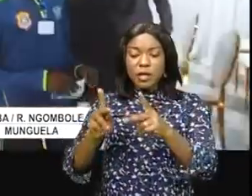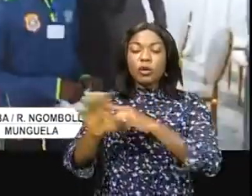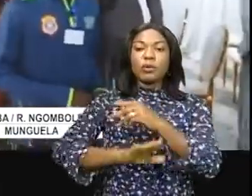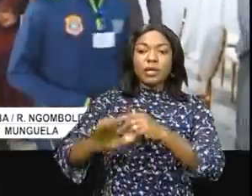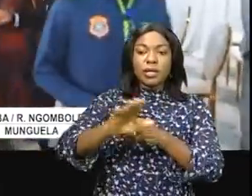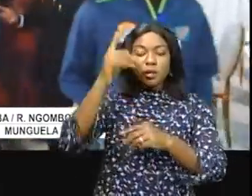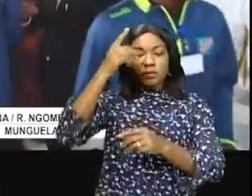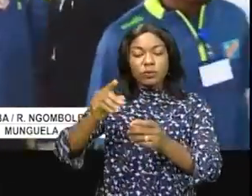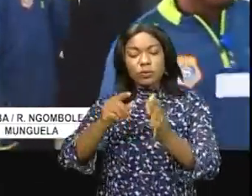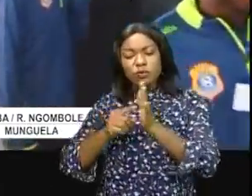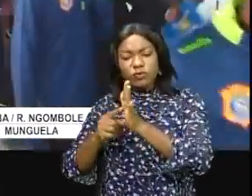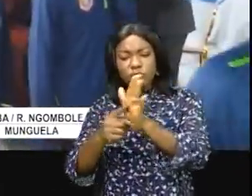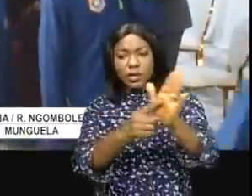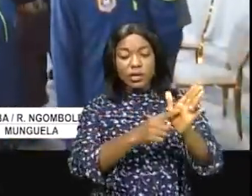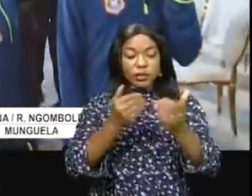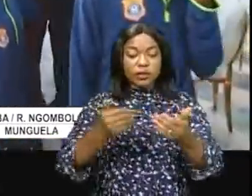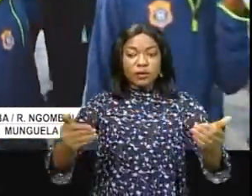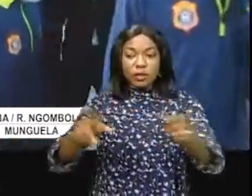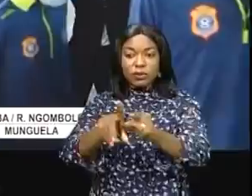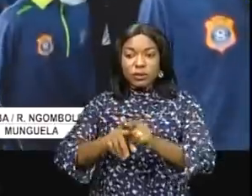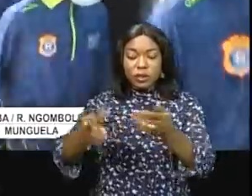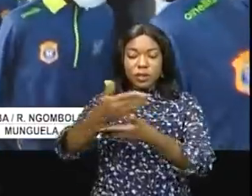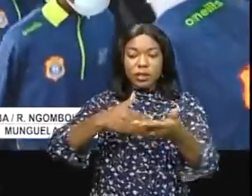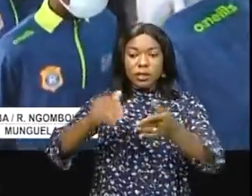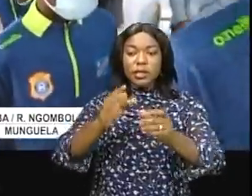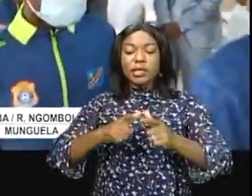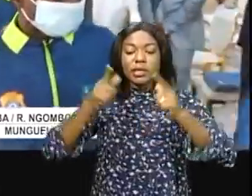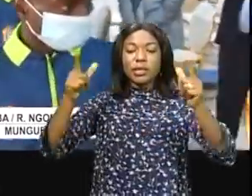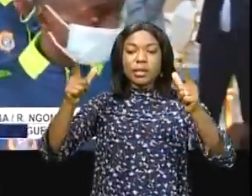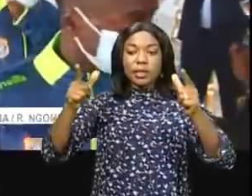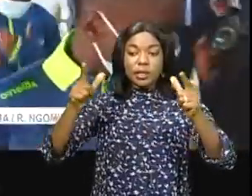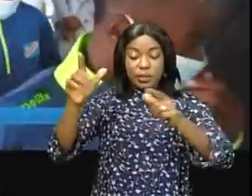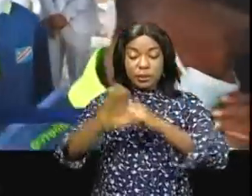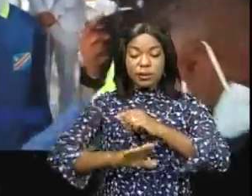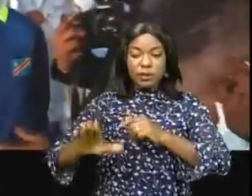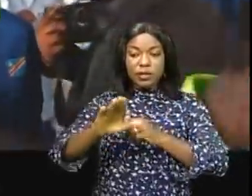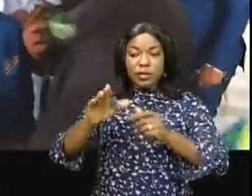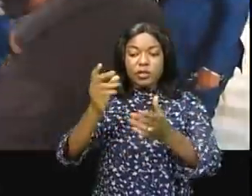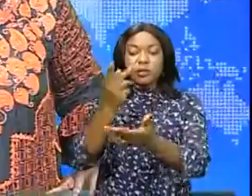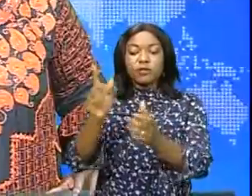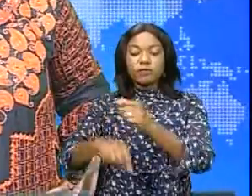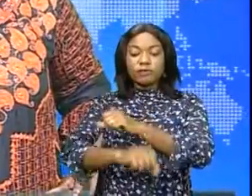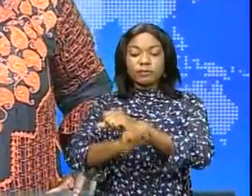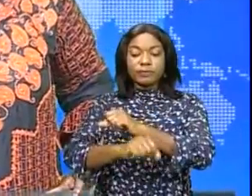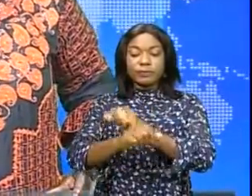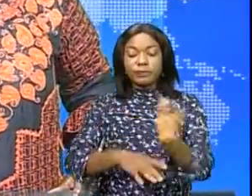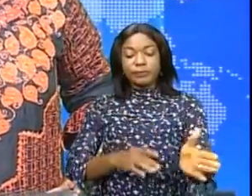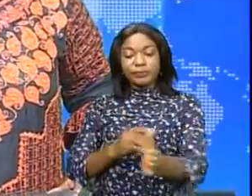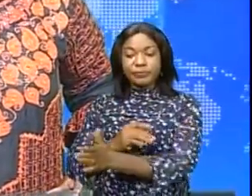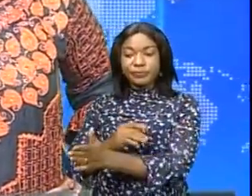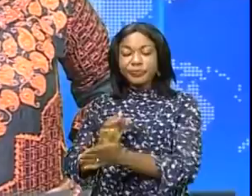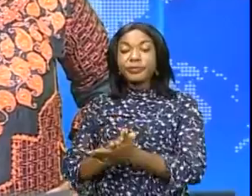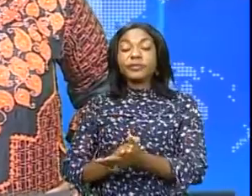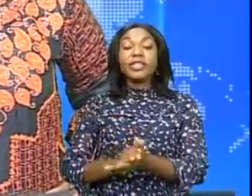orienter ses talents en vue de reprendre son estime des grandes nations africaines de football. Et le